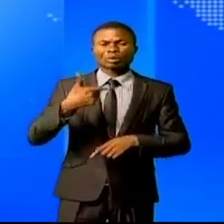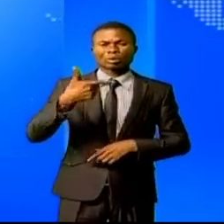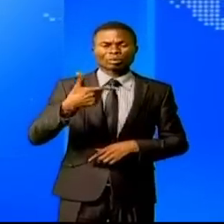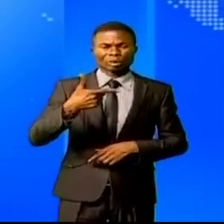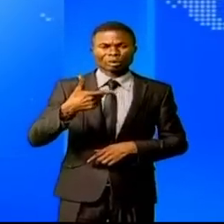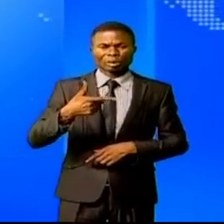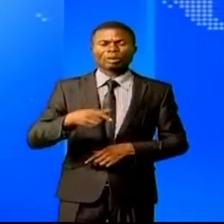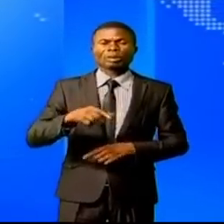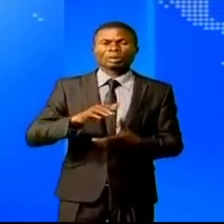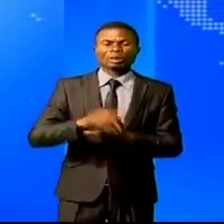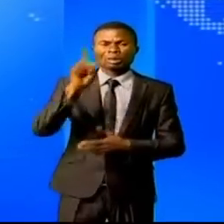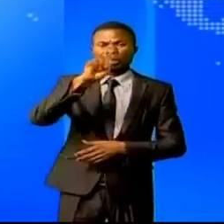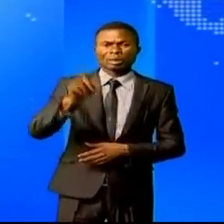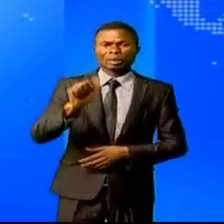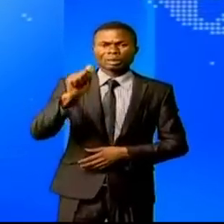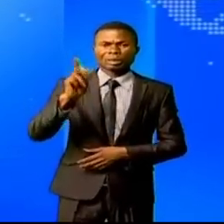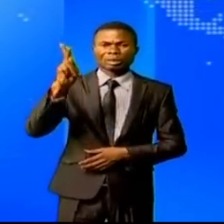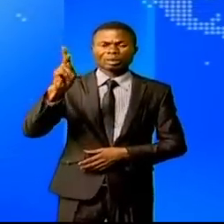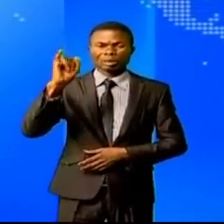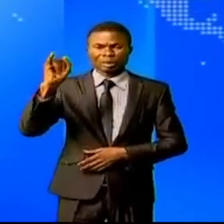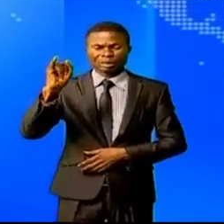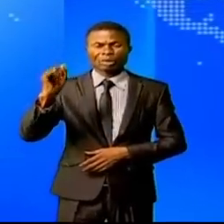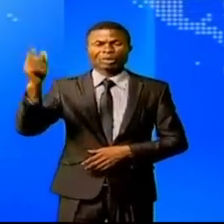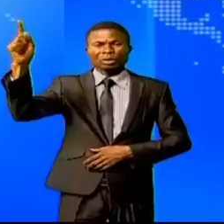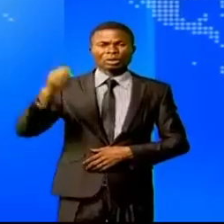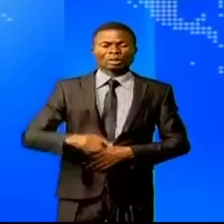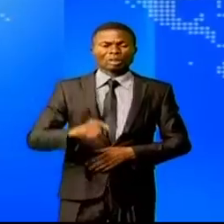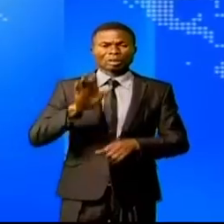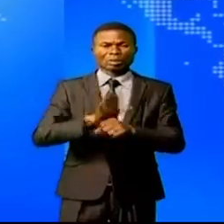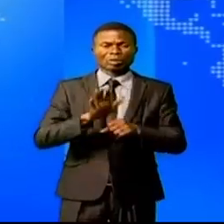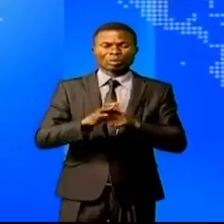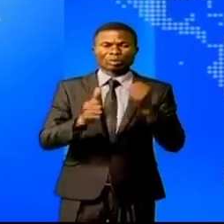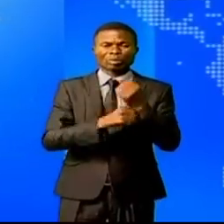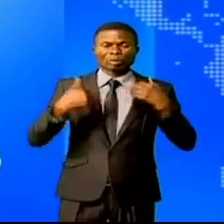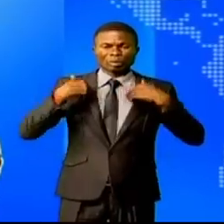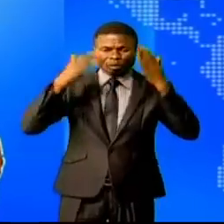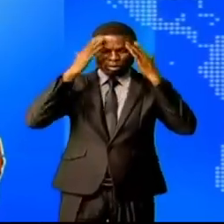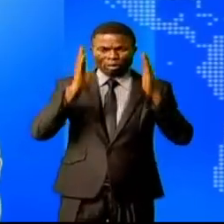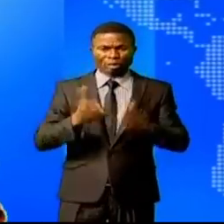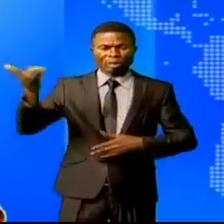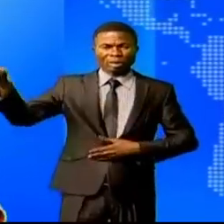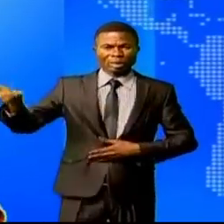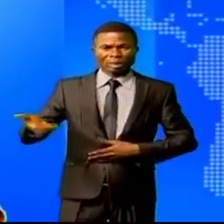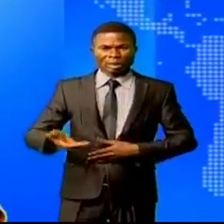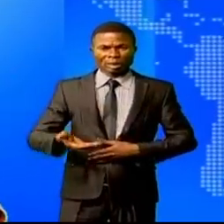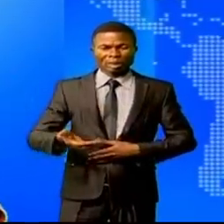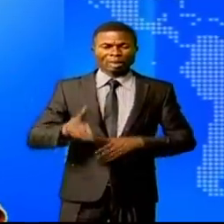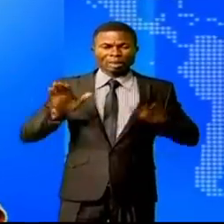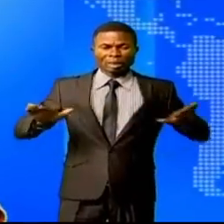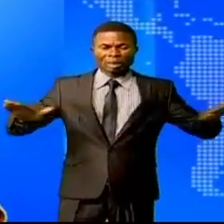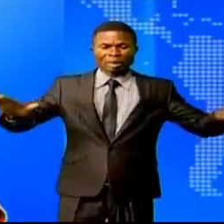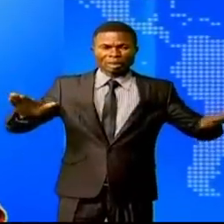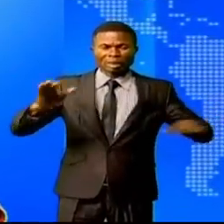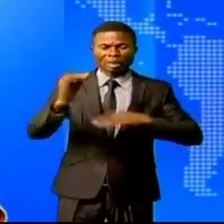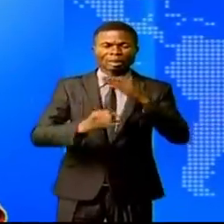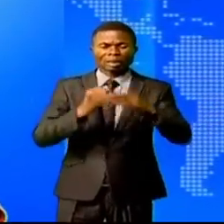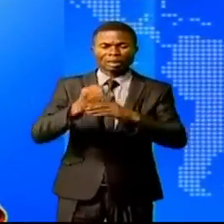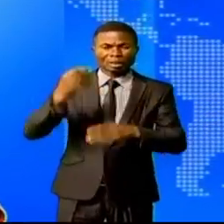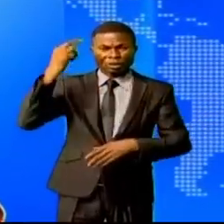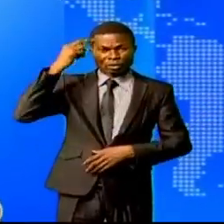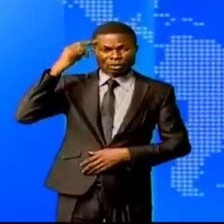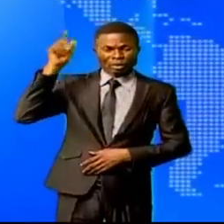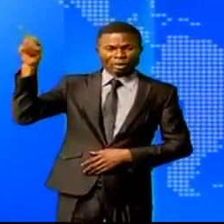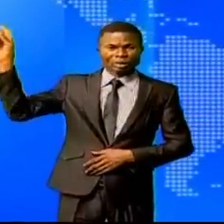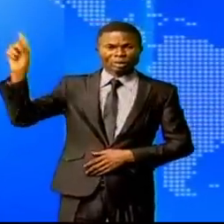Mohamed Zaki, c'est ce nom, il est à la tête d'une forte délégation. Il a été reçu à l'aéroport international d